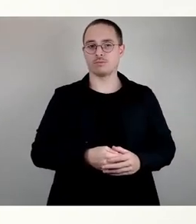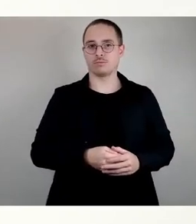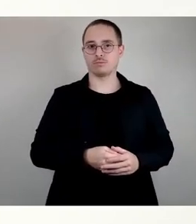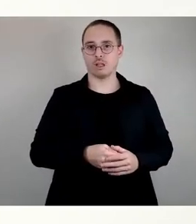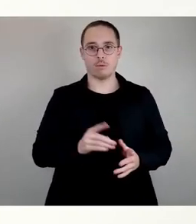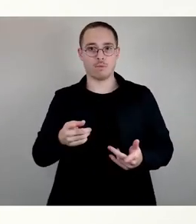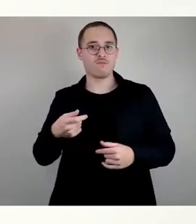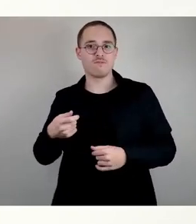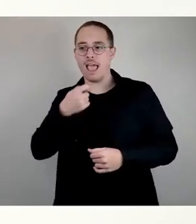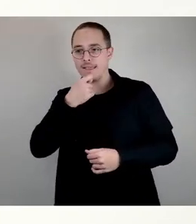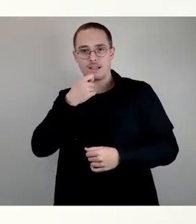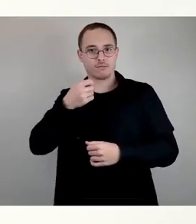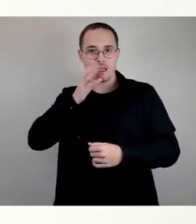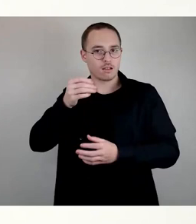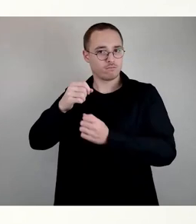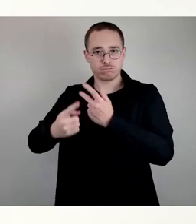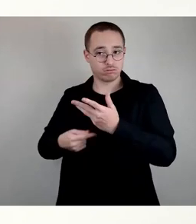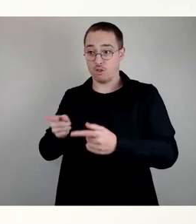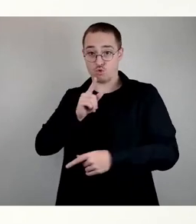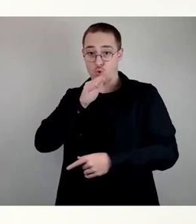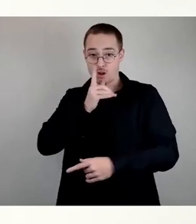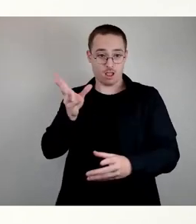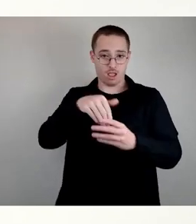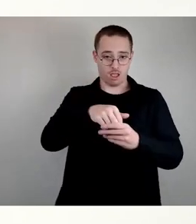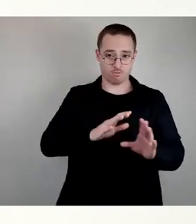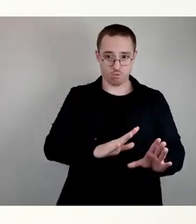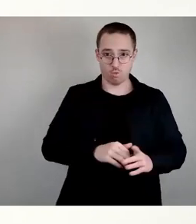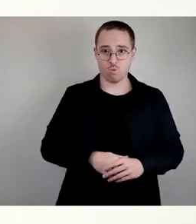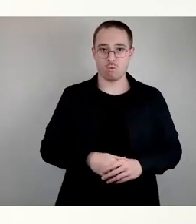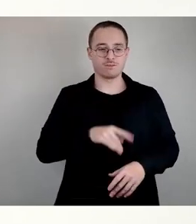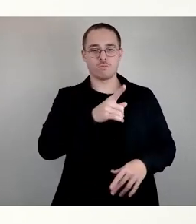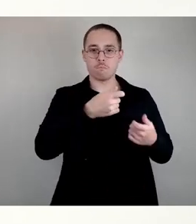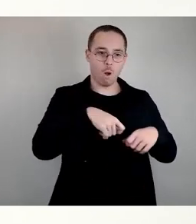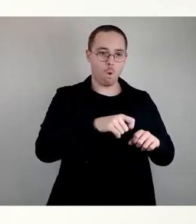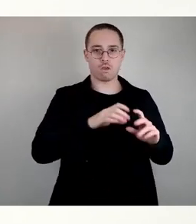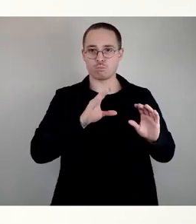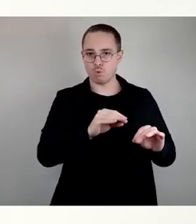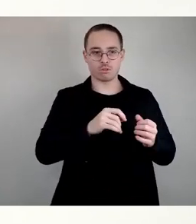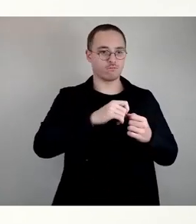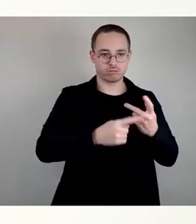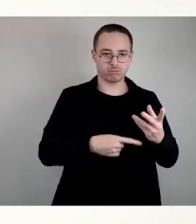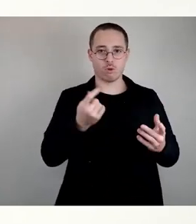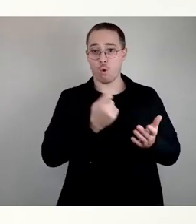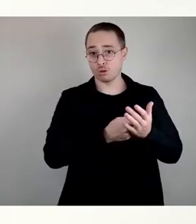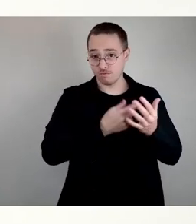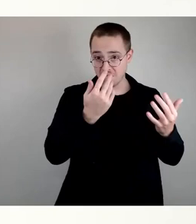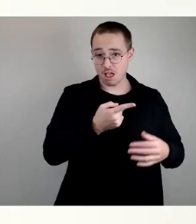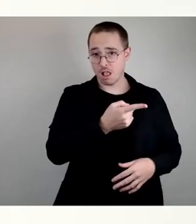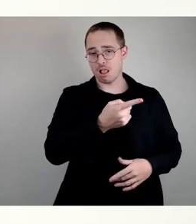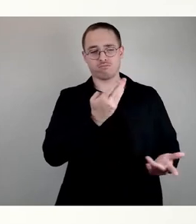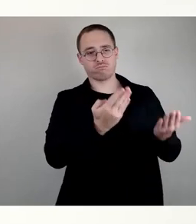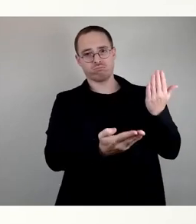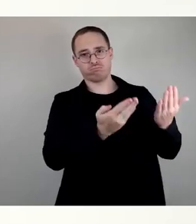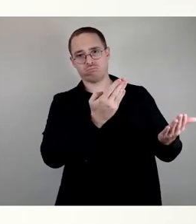das, was alles baulich zur Nutzung notwendig war. Das schwankt von Standort zu